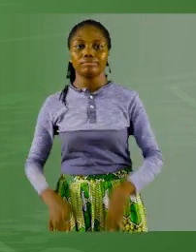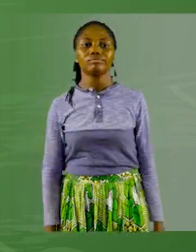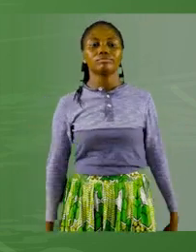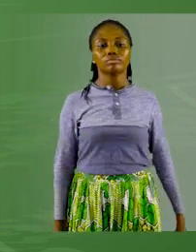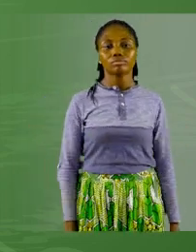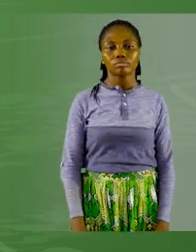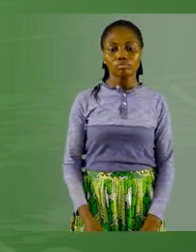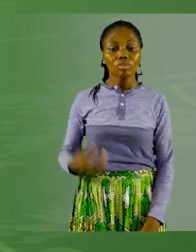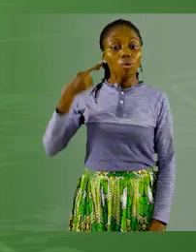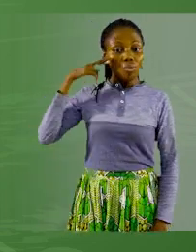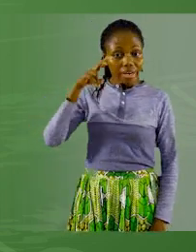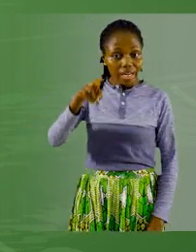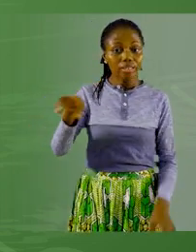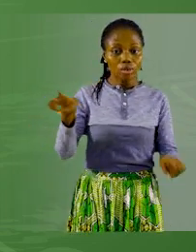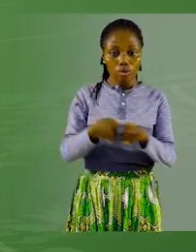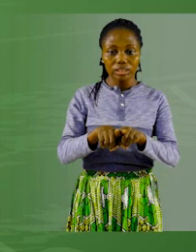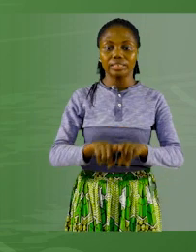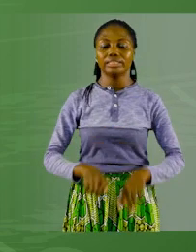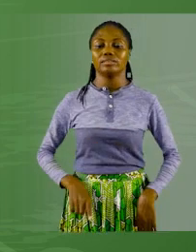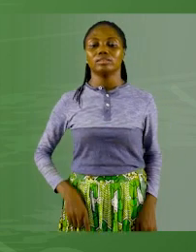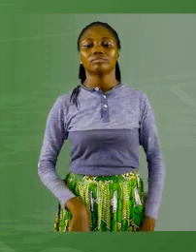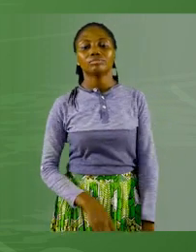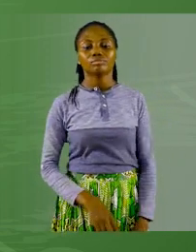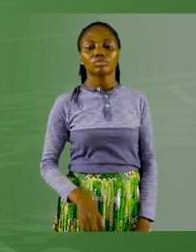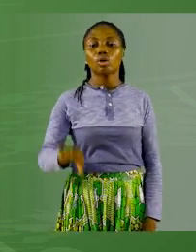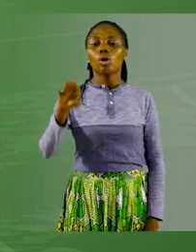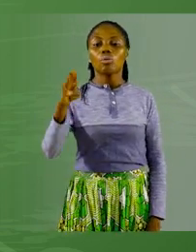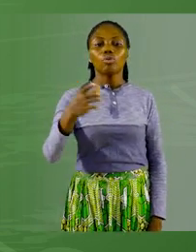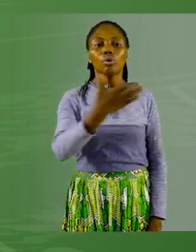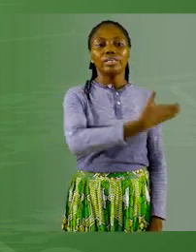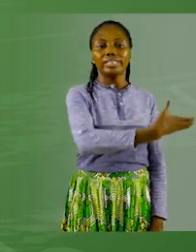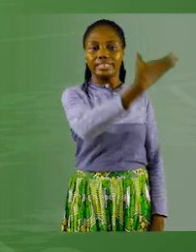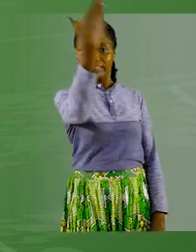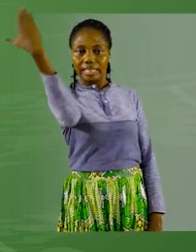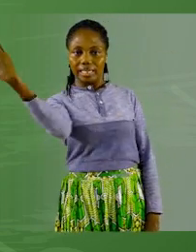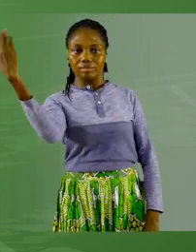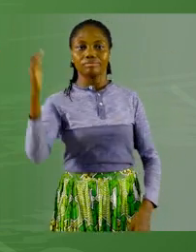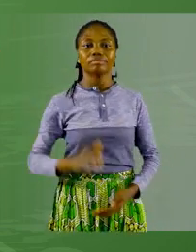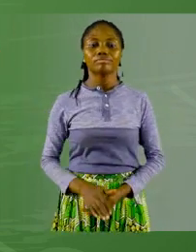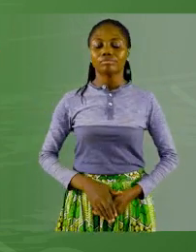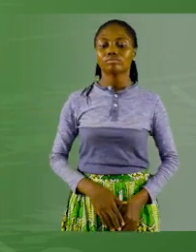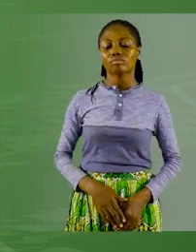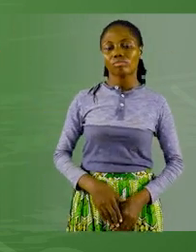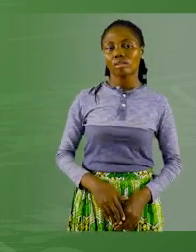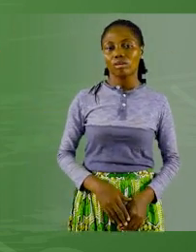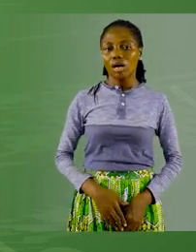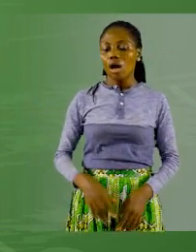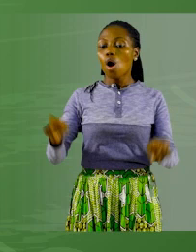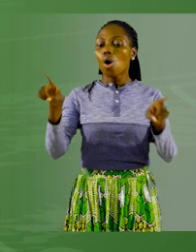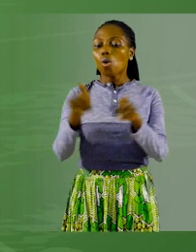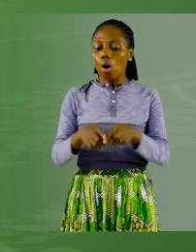Vous regardez aussi, bleu ciel, l'écriture, l'orthographe de bleu ciel.